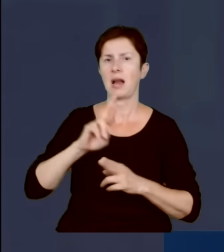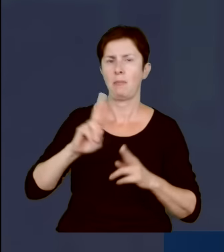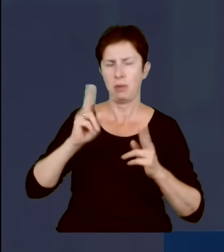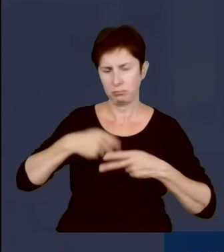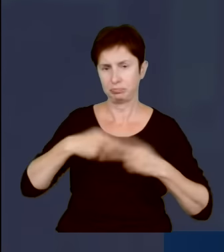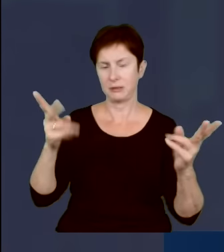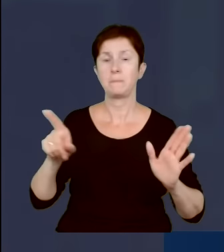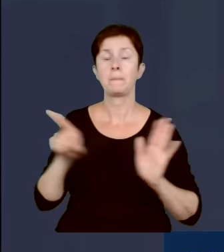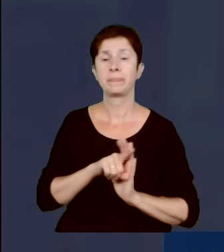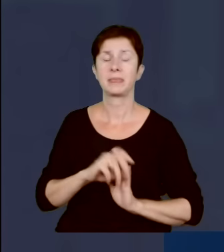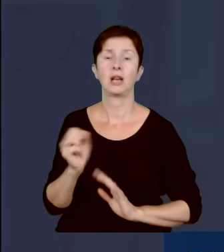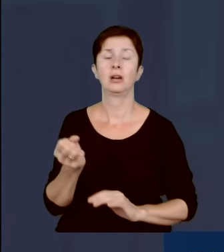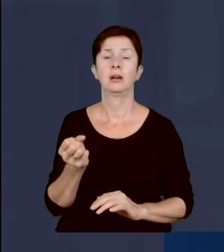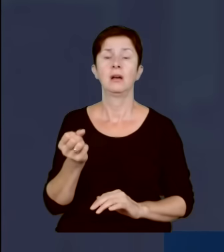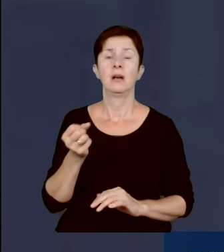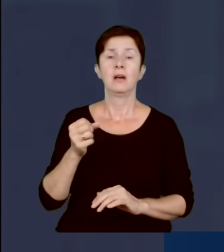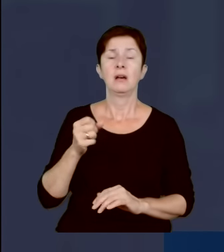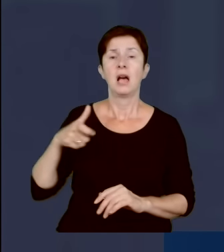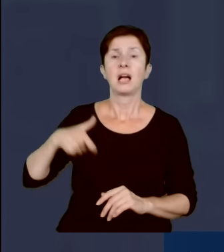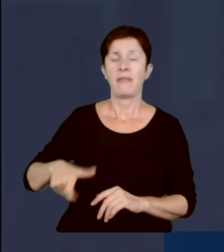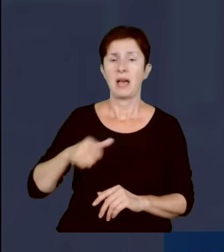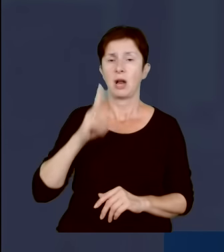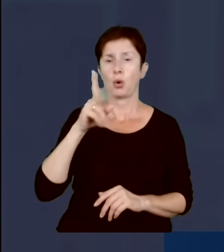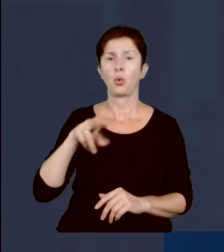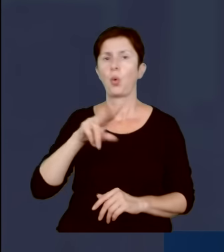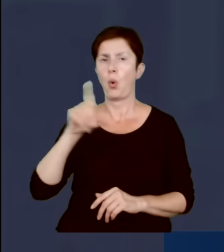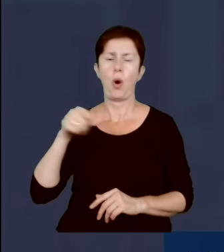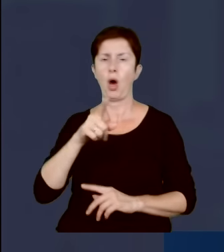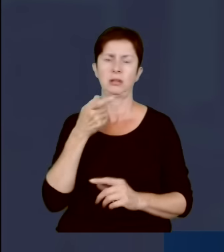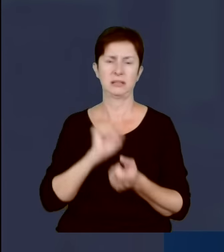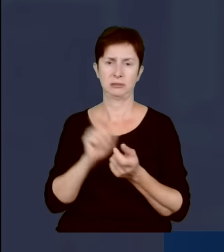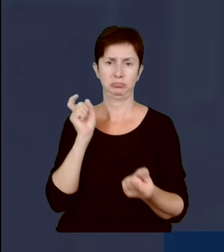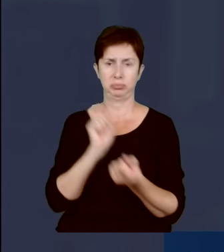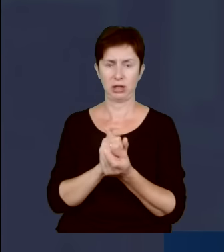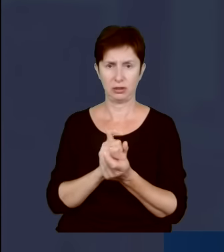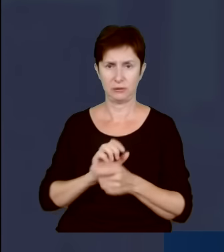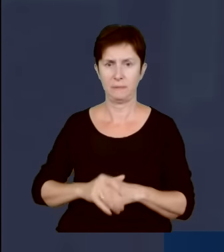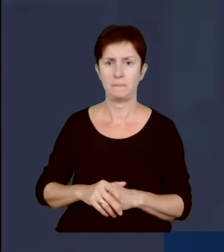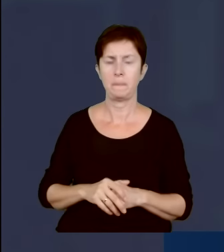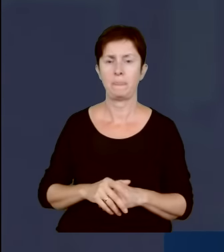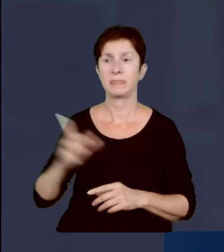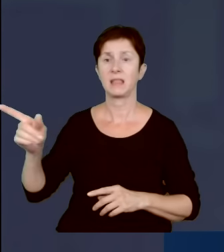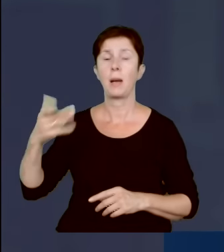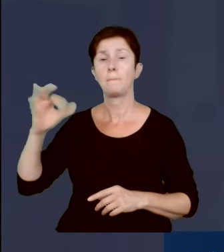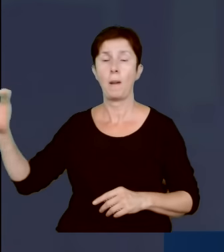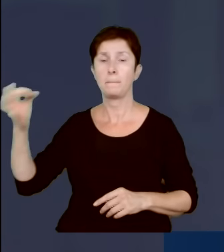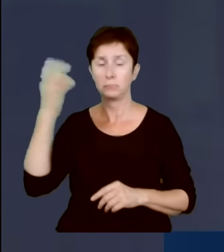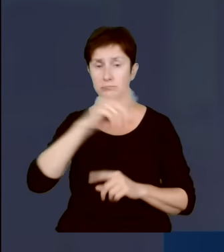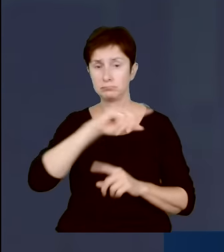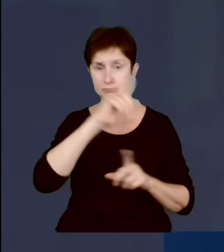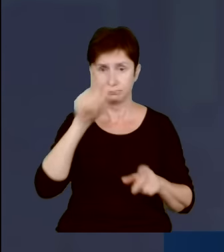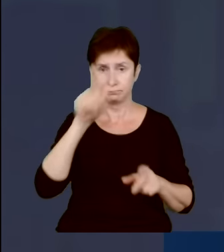generalnego, generała Wiesława Kukuły, który się sprzeciwił. Odpowiedział negatywnie, zapytany o